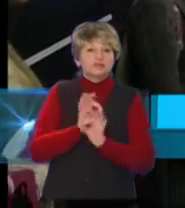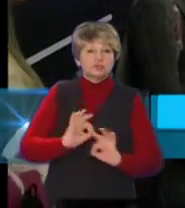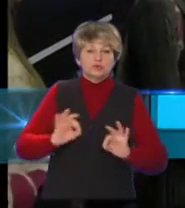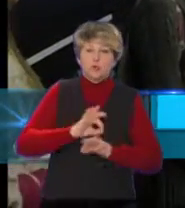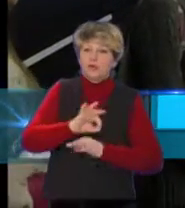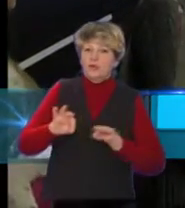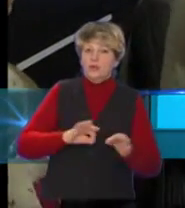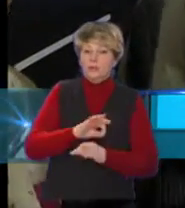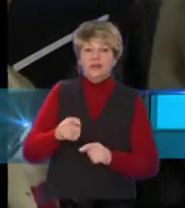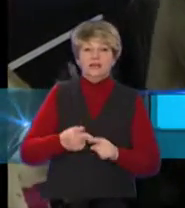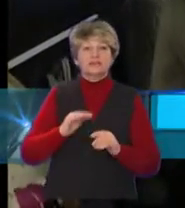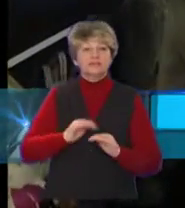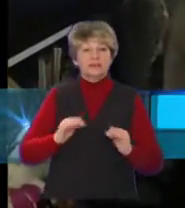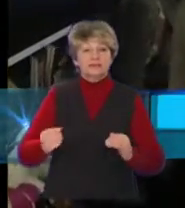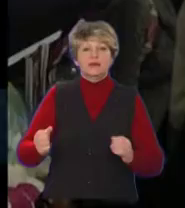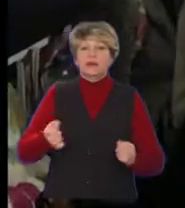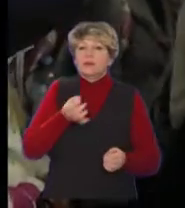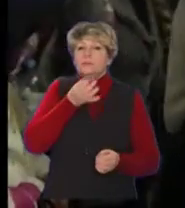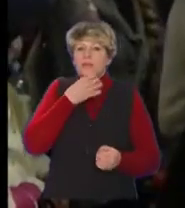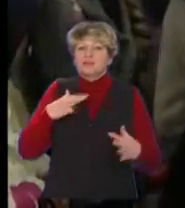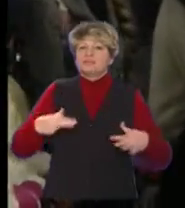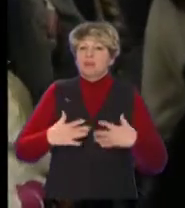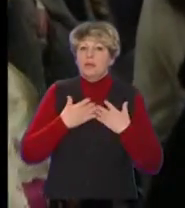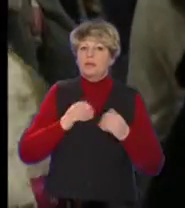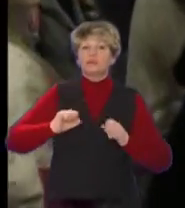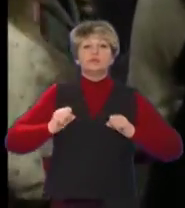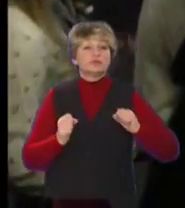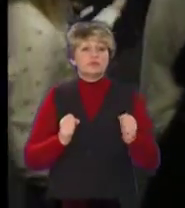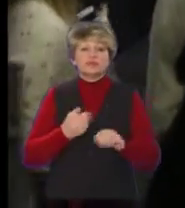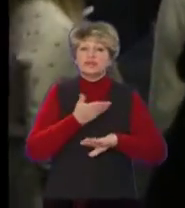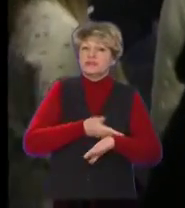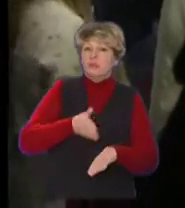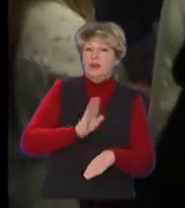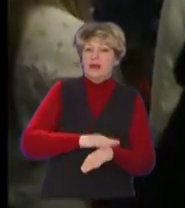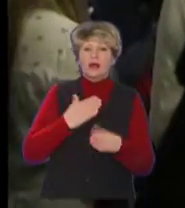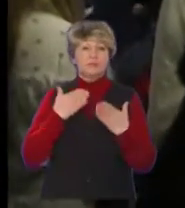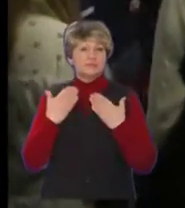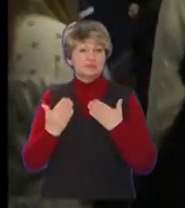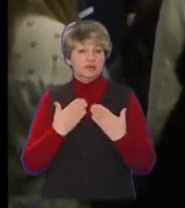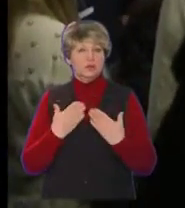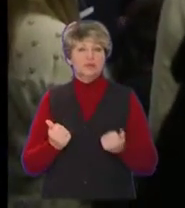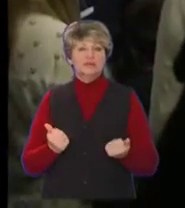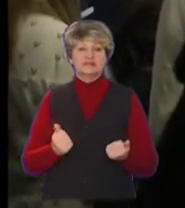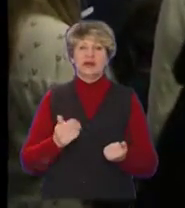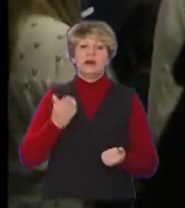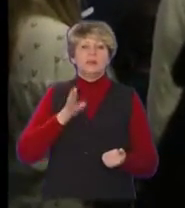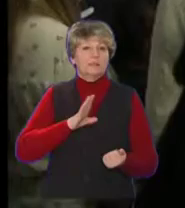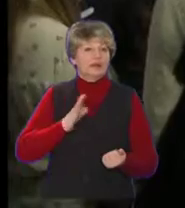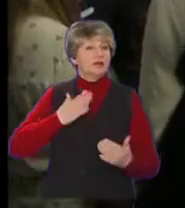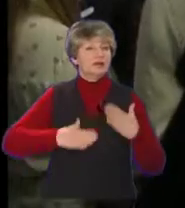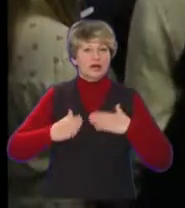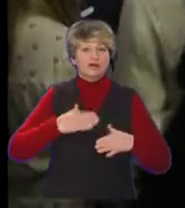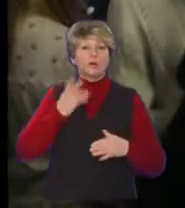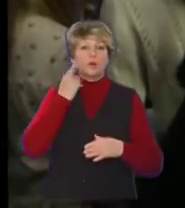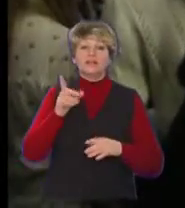діти в ним дуже захоплені. Вони товаришують з полячками, вони з ними спілкуються. Вони були